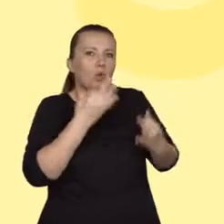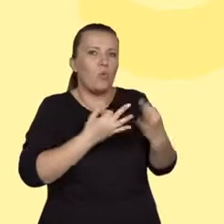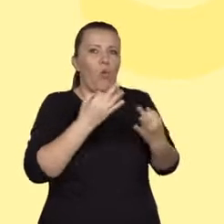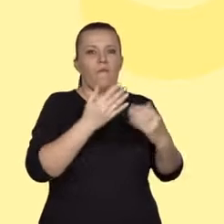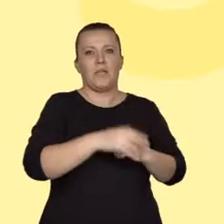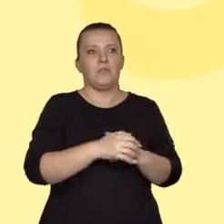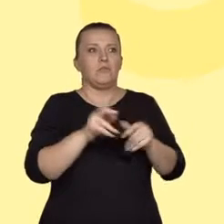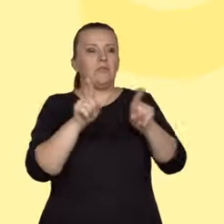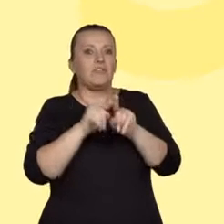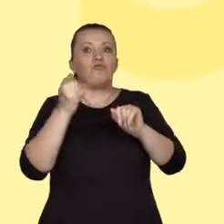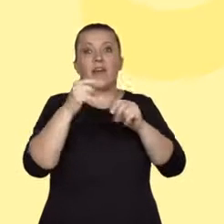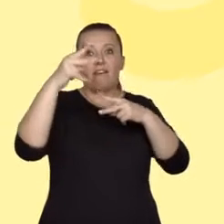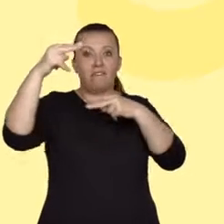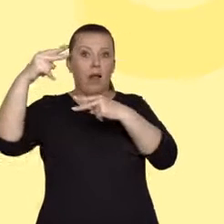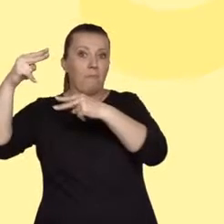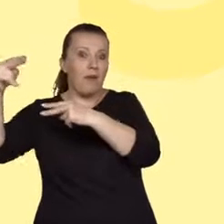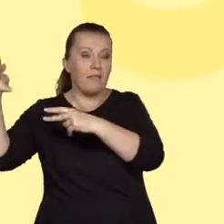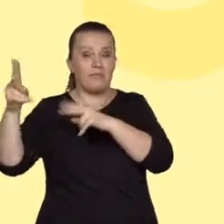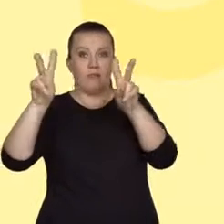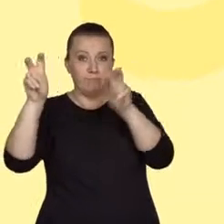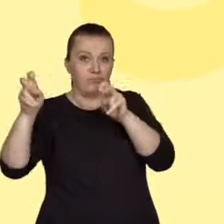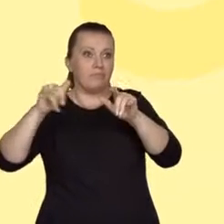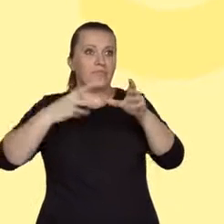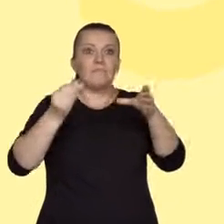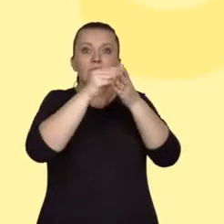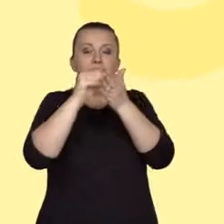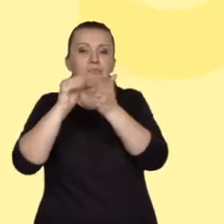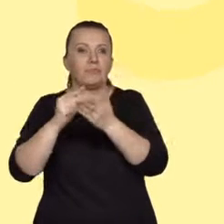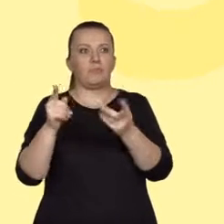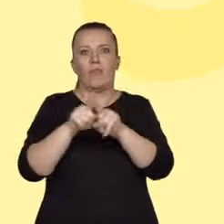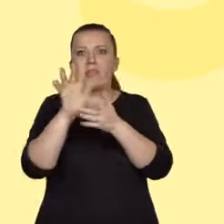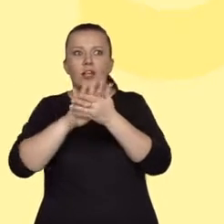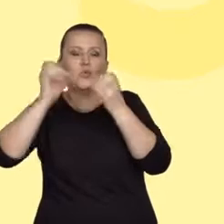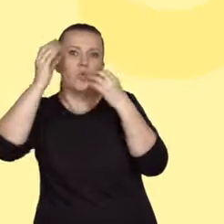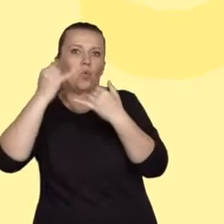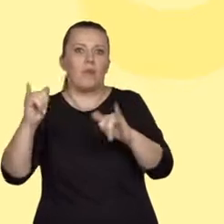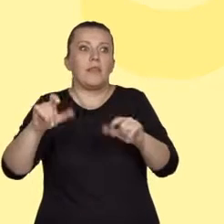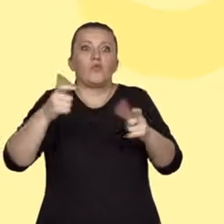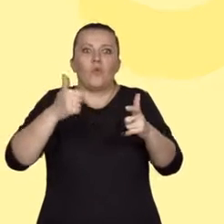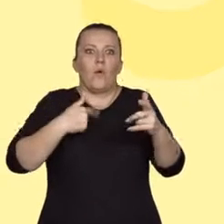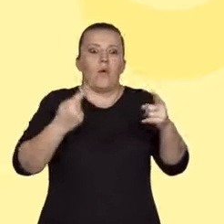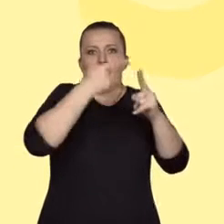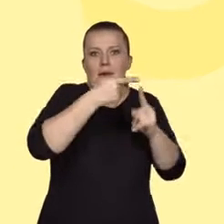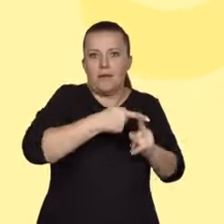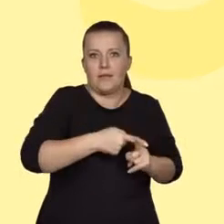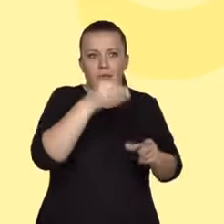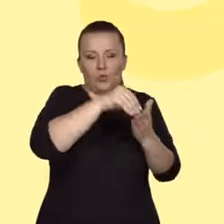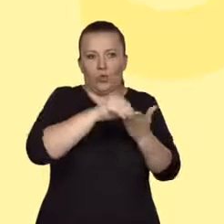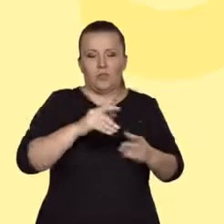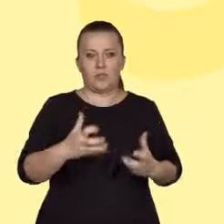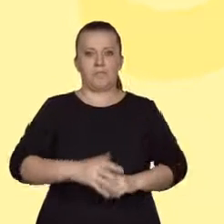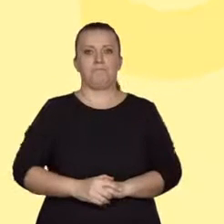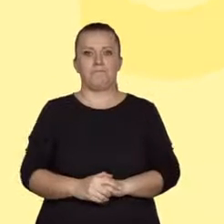fragmentu utworu literackiego oraz odwołać się do innych tekstów kultury. Nasze porady dotyczące komponowania zaczniemy od omówienia budowy